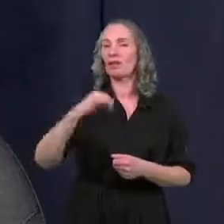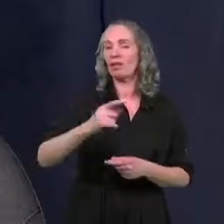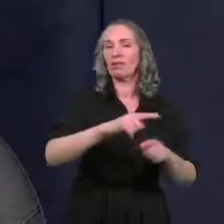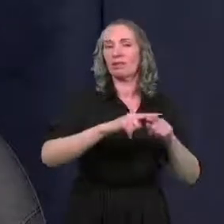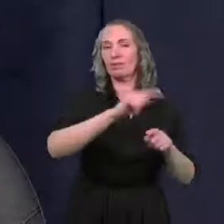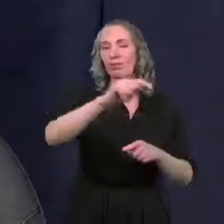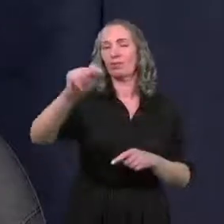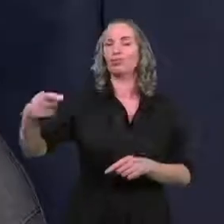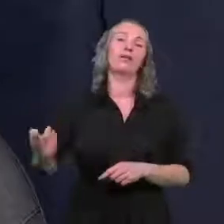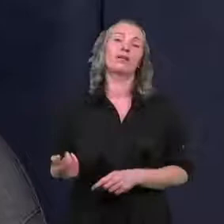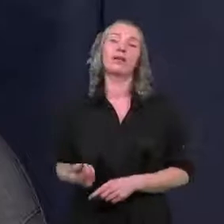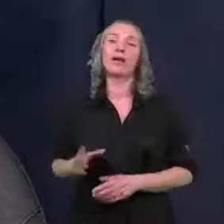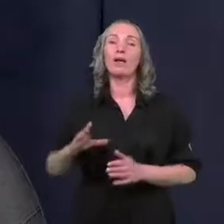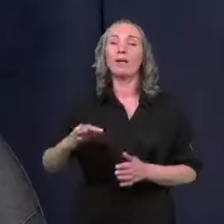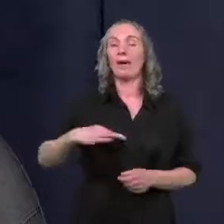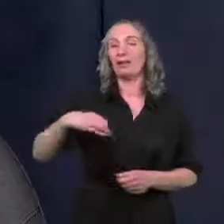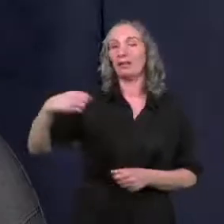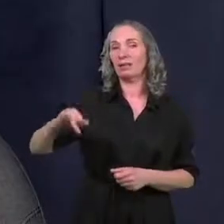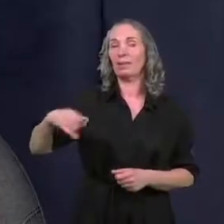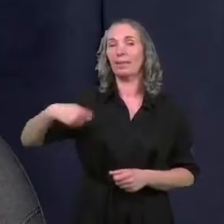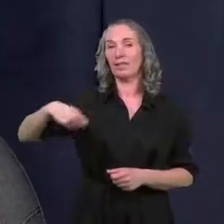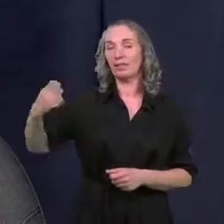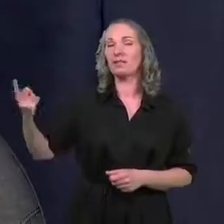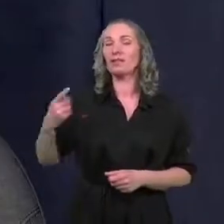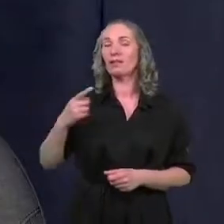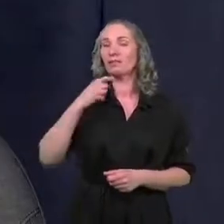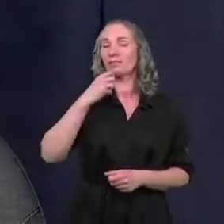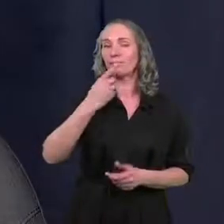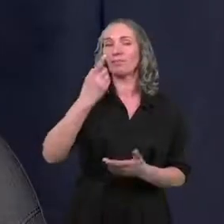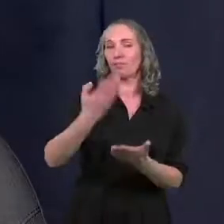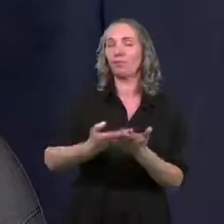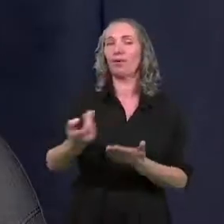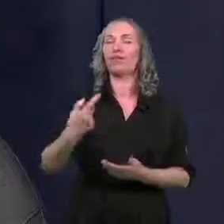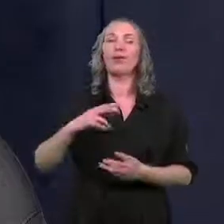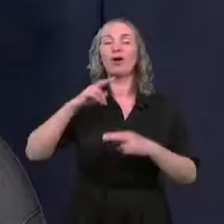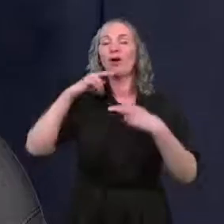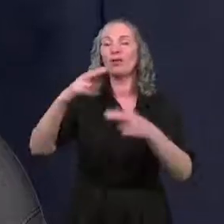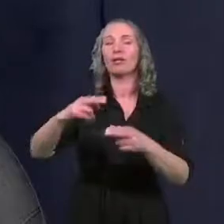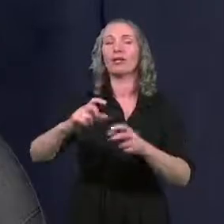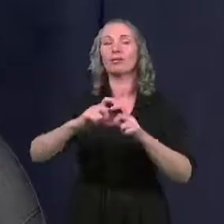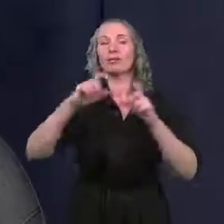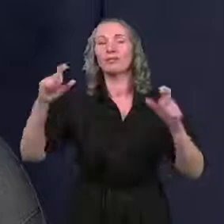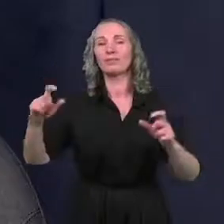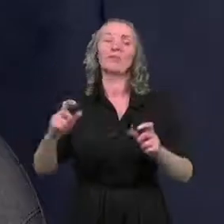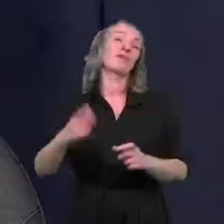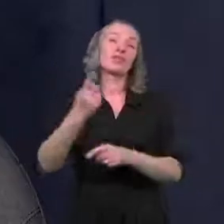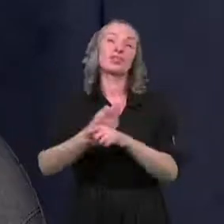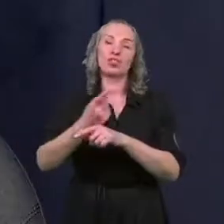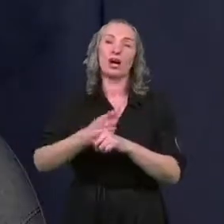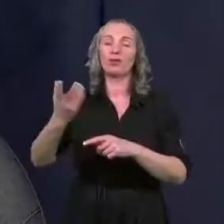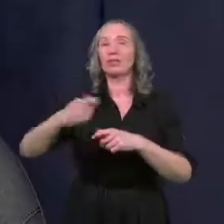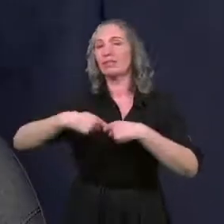spółdzielniami, bo Pani Prezydent potwierdzi, że oddajemy co jakiś czas działki,